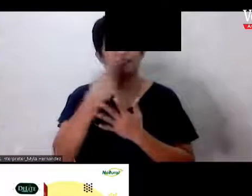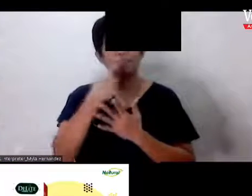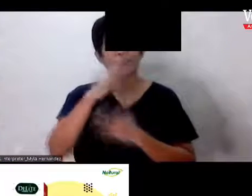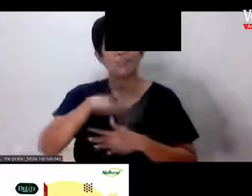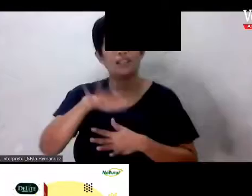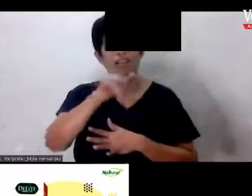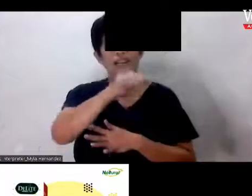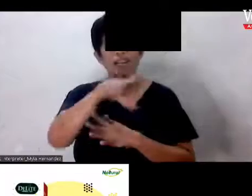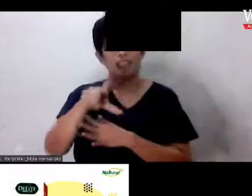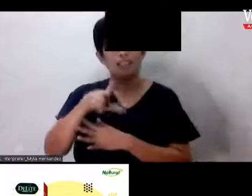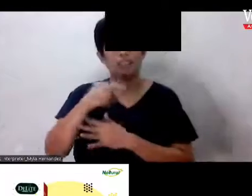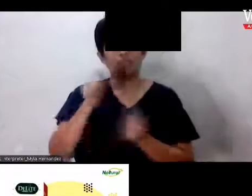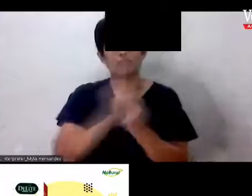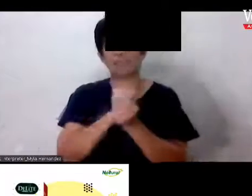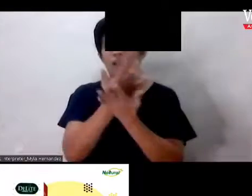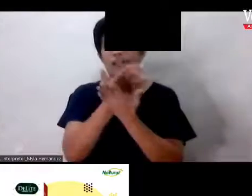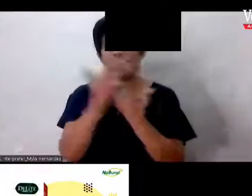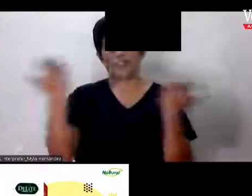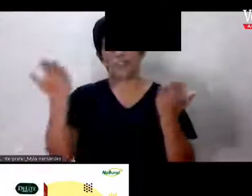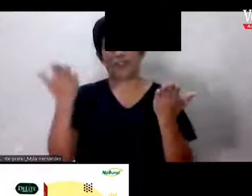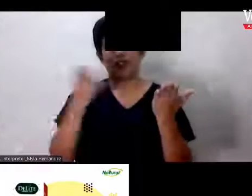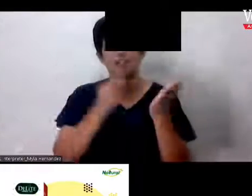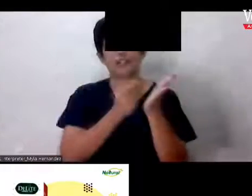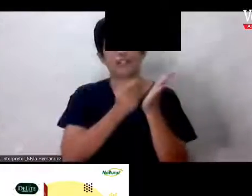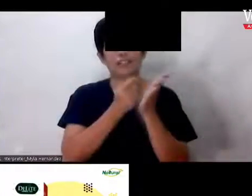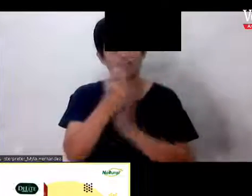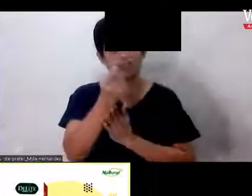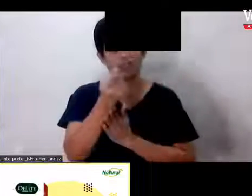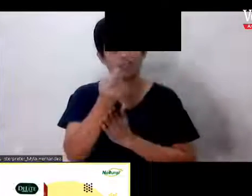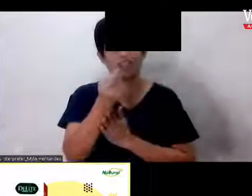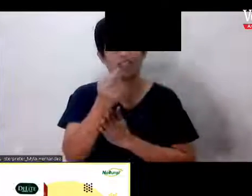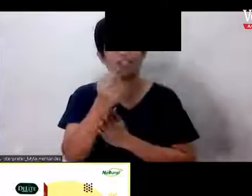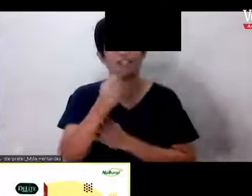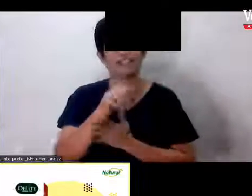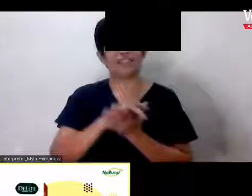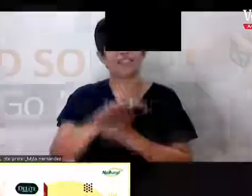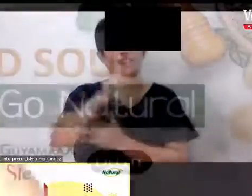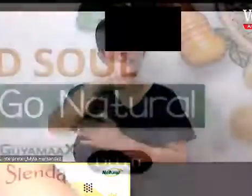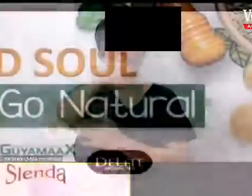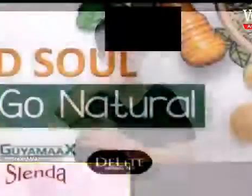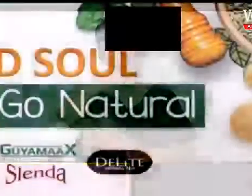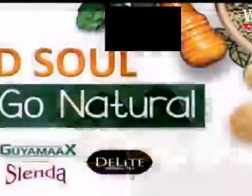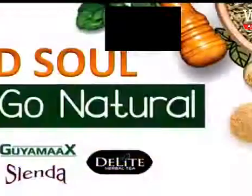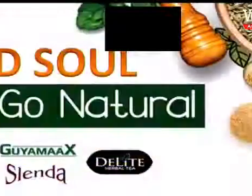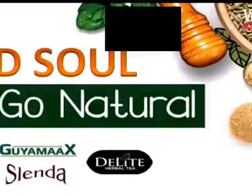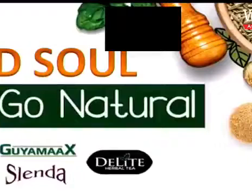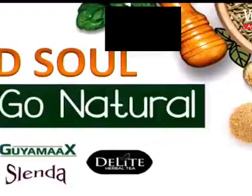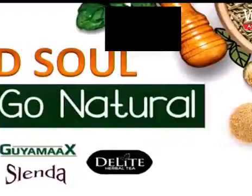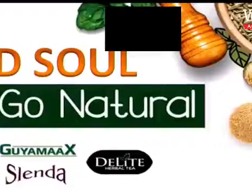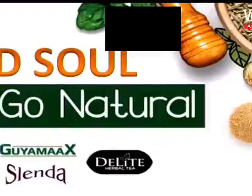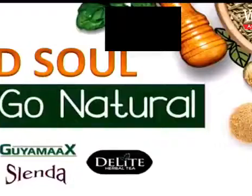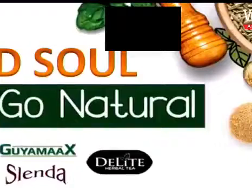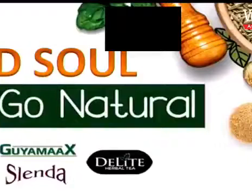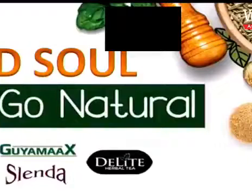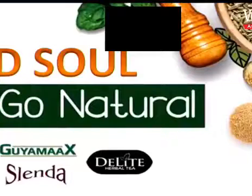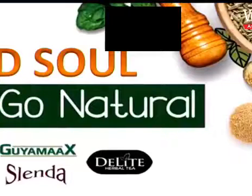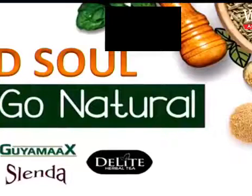Sumayin nyo At Sa Totohan Alagaan ng kidneys